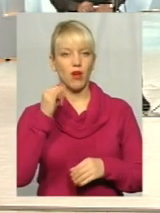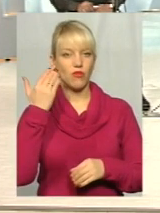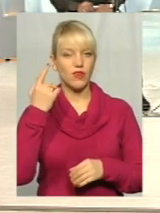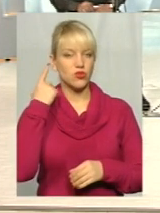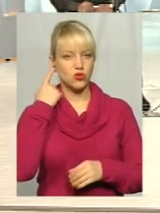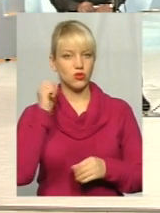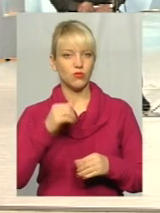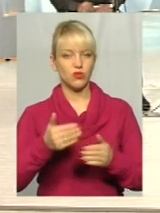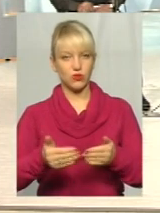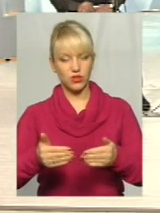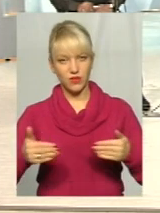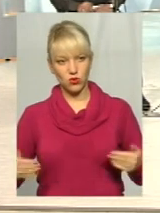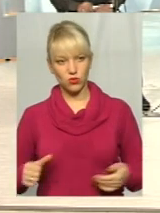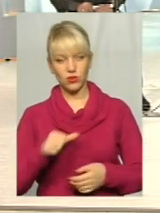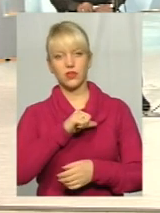може відсунусь.